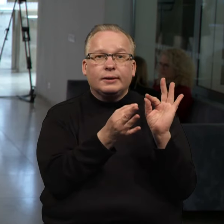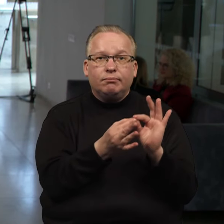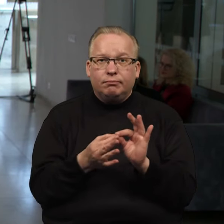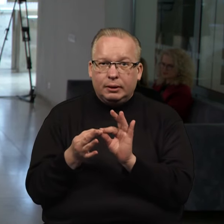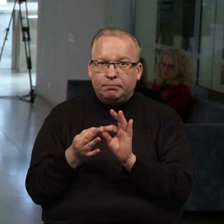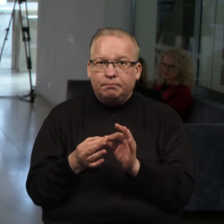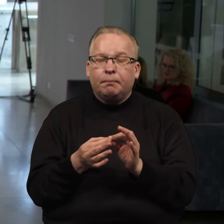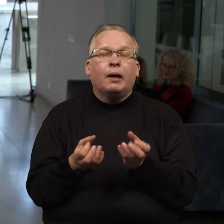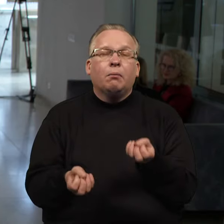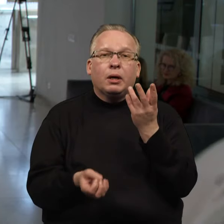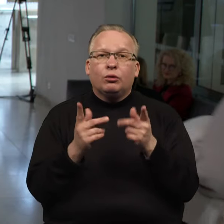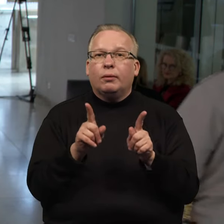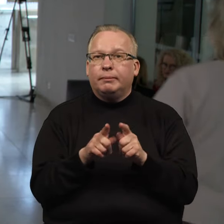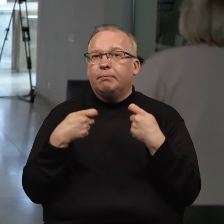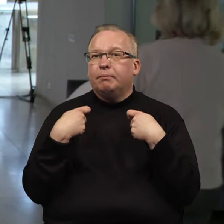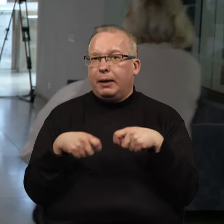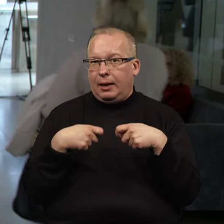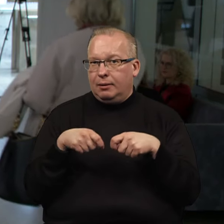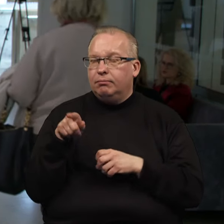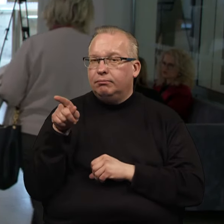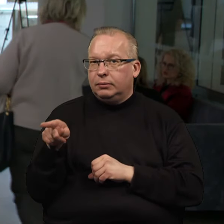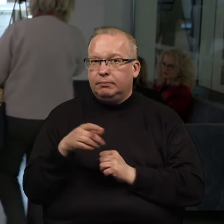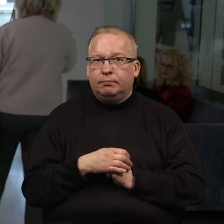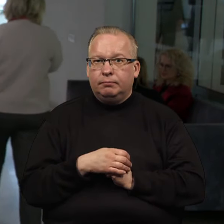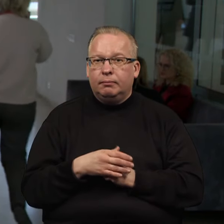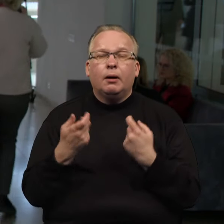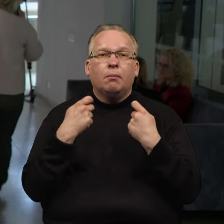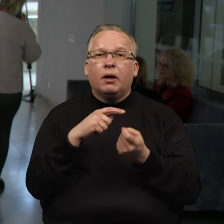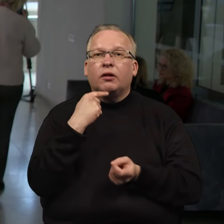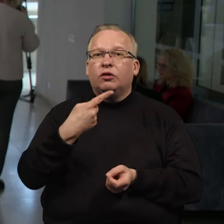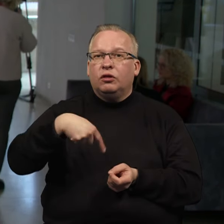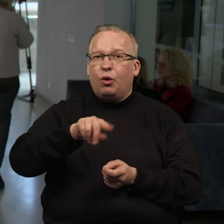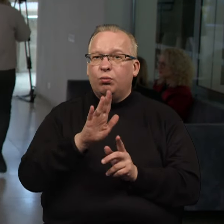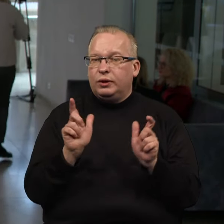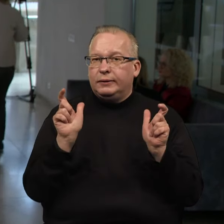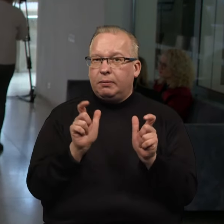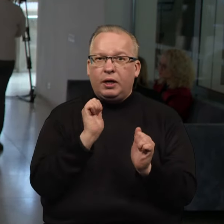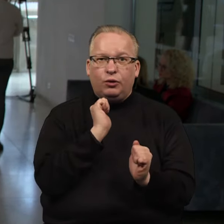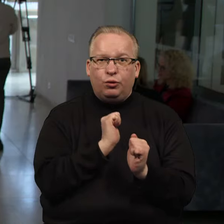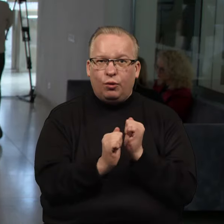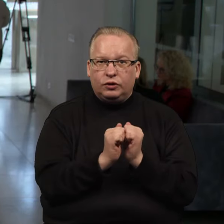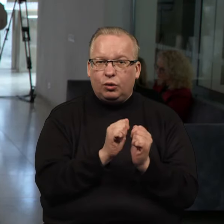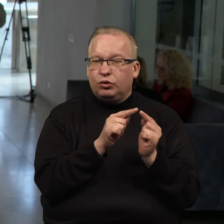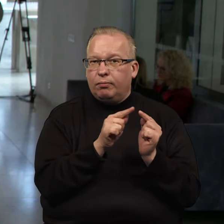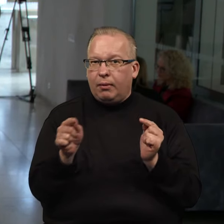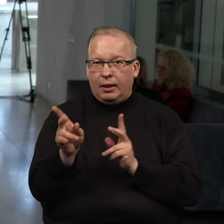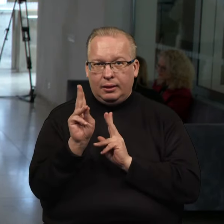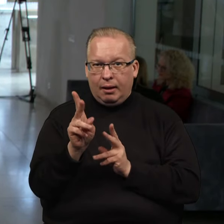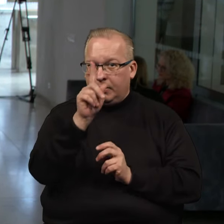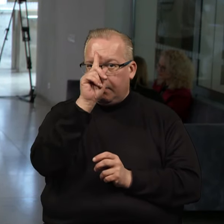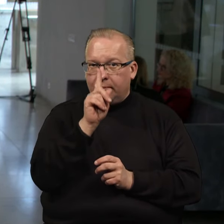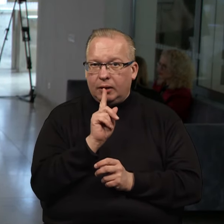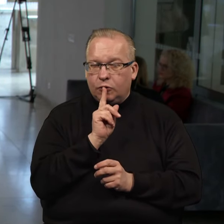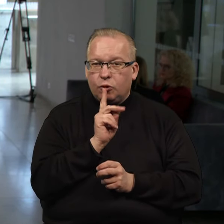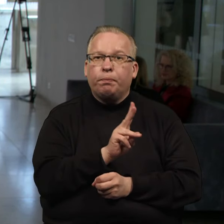su pirtechnikos gaminiu prekyba. Prekyba daugumai prekeivių bus apribuota nuo sausio iki lapkarčio mėnesio. Tik tai